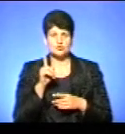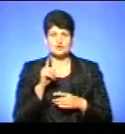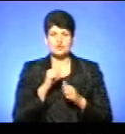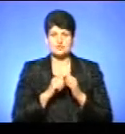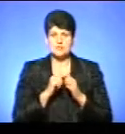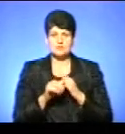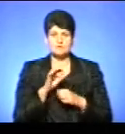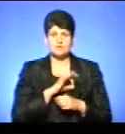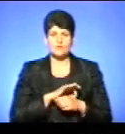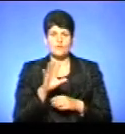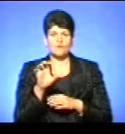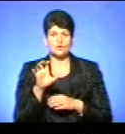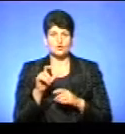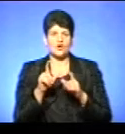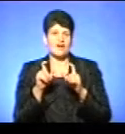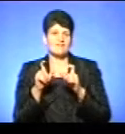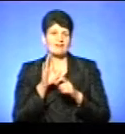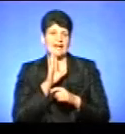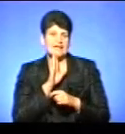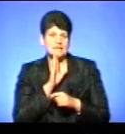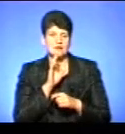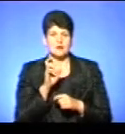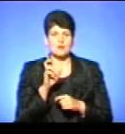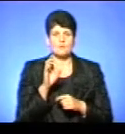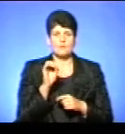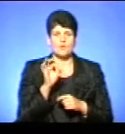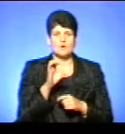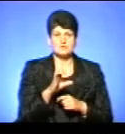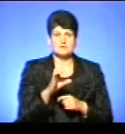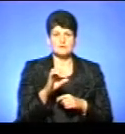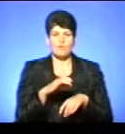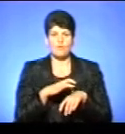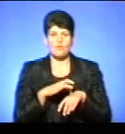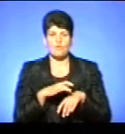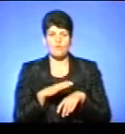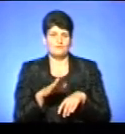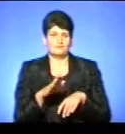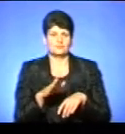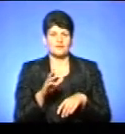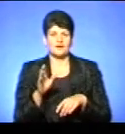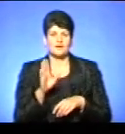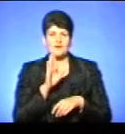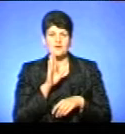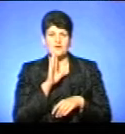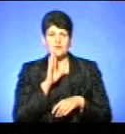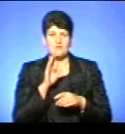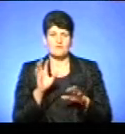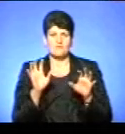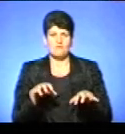до прикладу, фотограф-фотографиня, бос-боса, чи є якісь такі проекти? Ну, таких особливостей